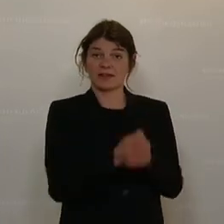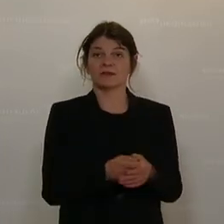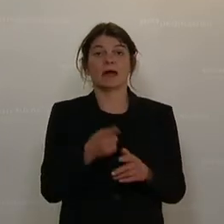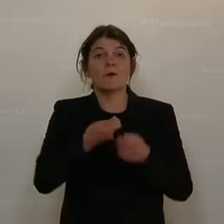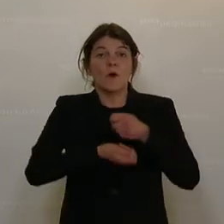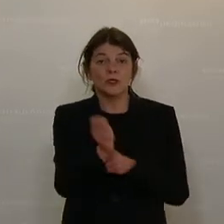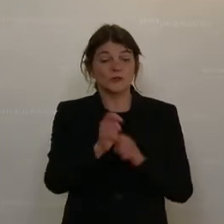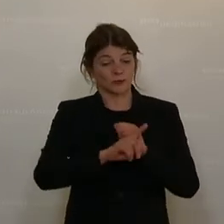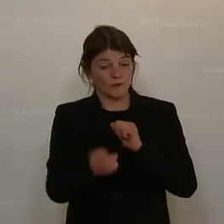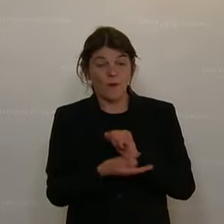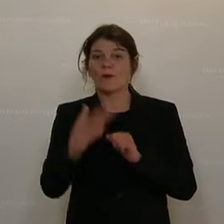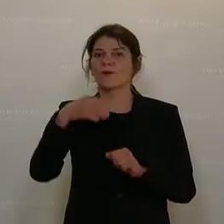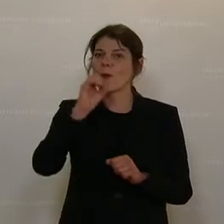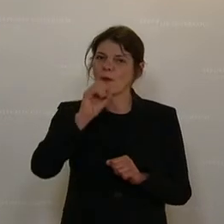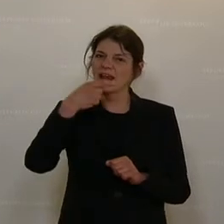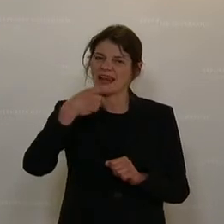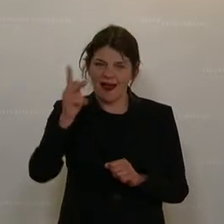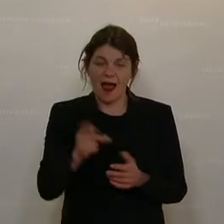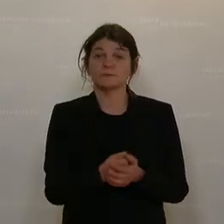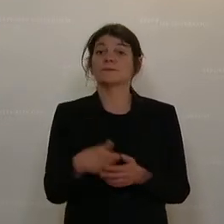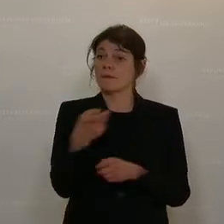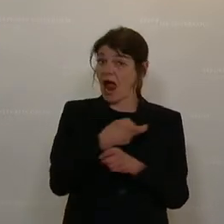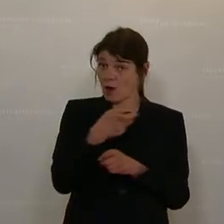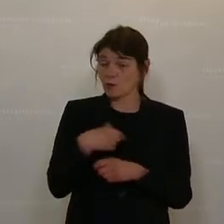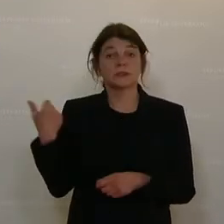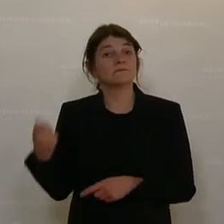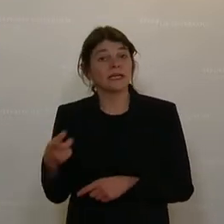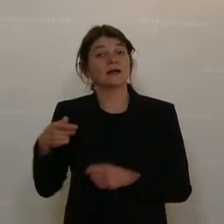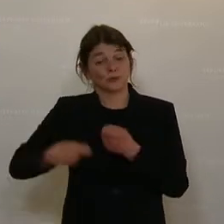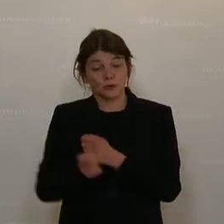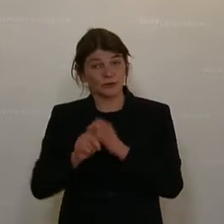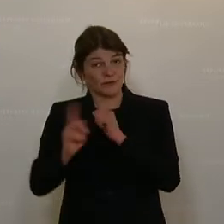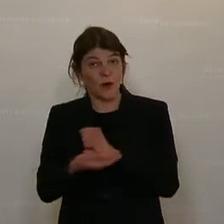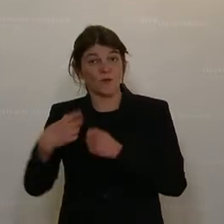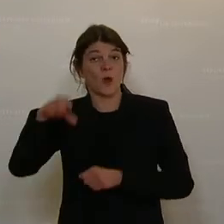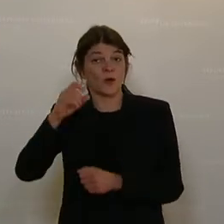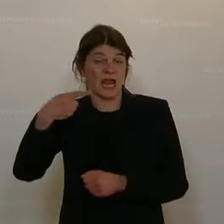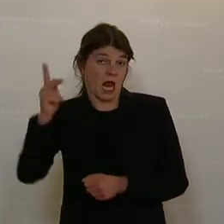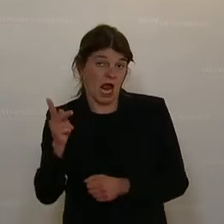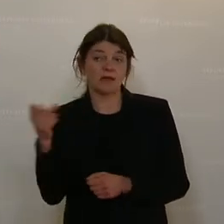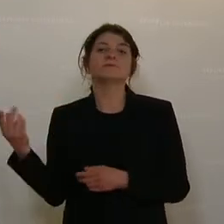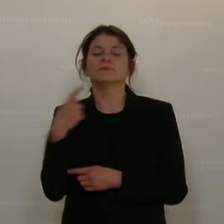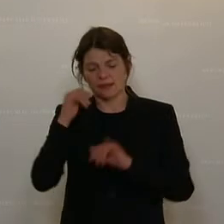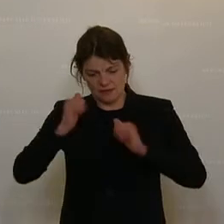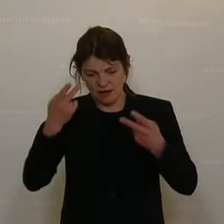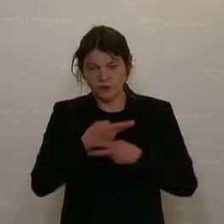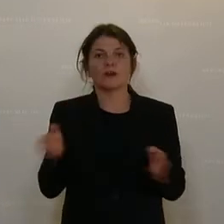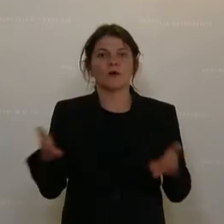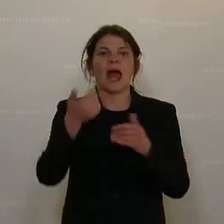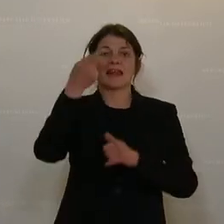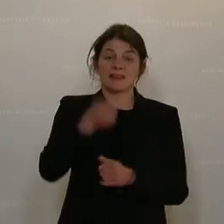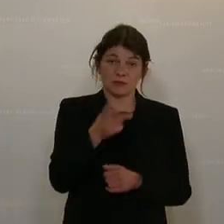beim Unterstützungsfonds der ÖGK. Im August bewilligt der Unterstützungsfonds der ÖGK eine Förderung von knapp 1.000 Euro.